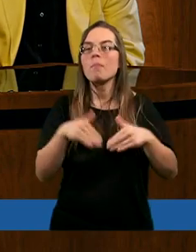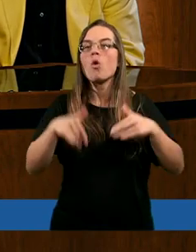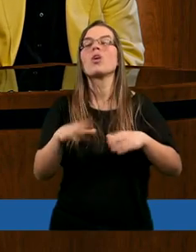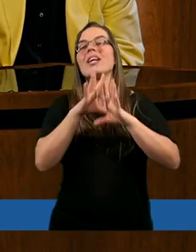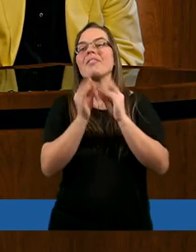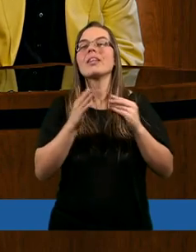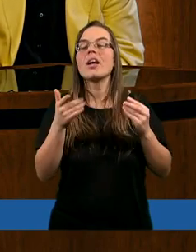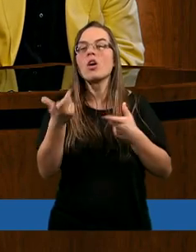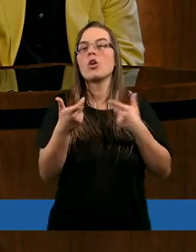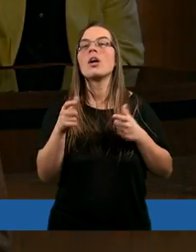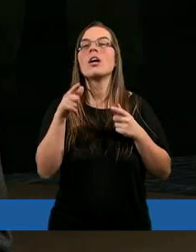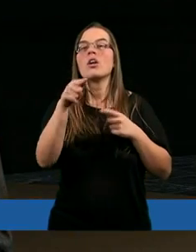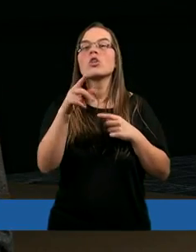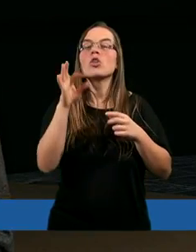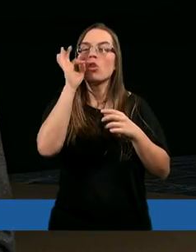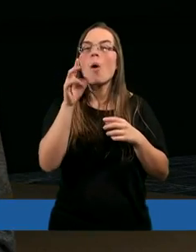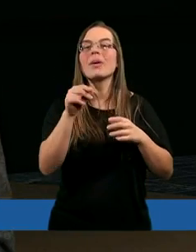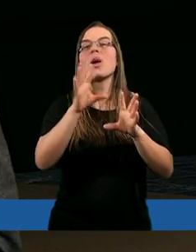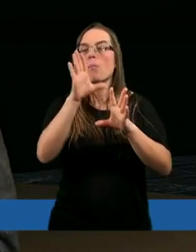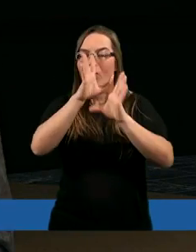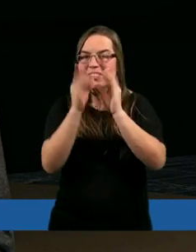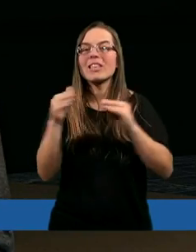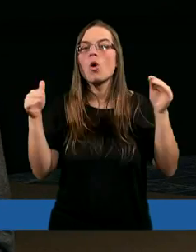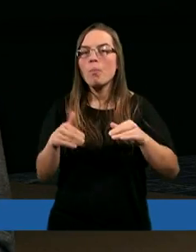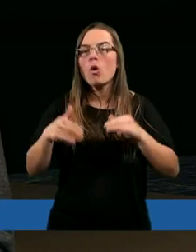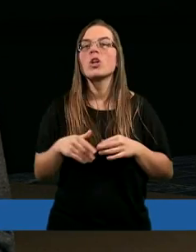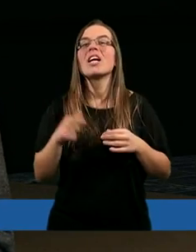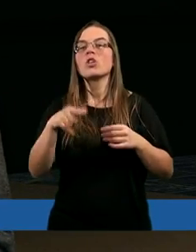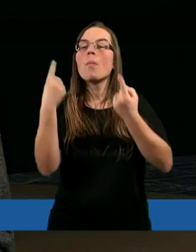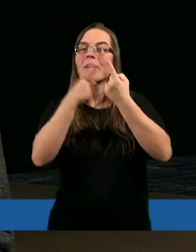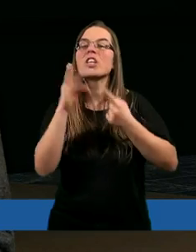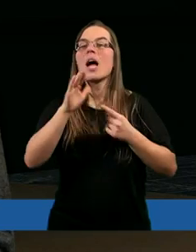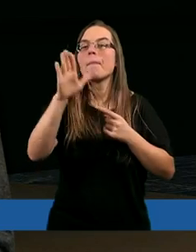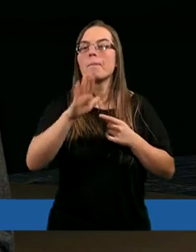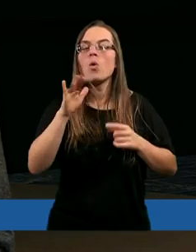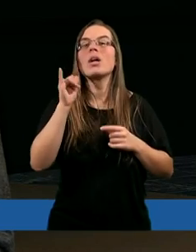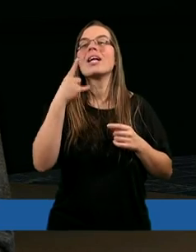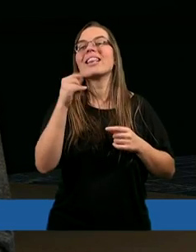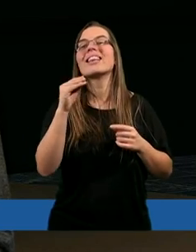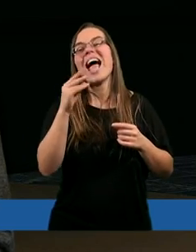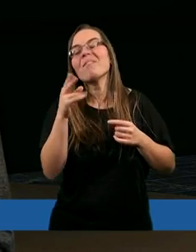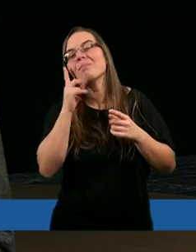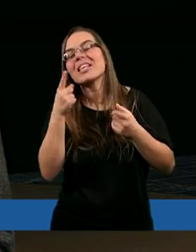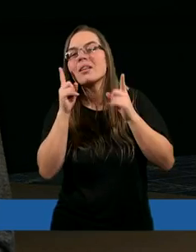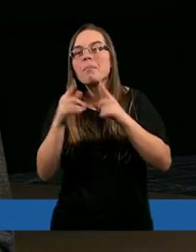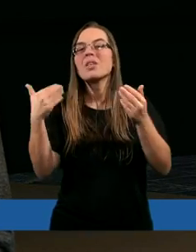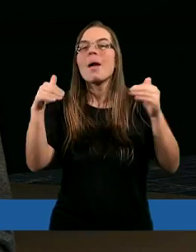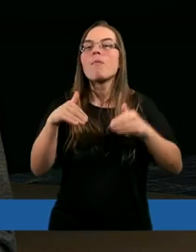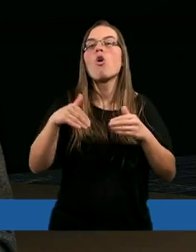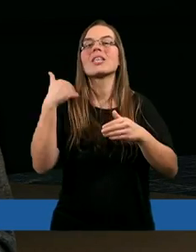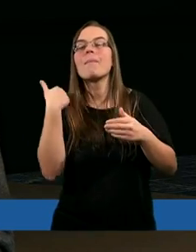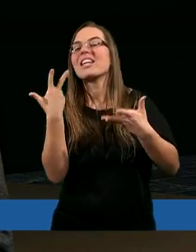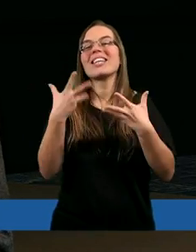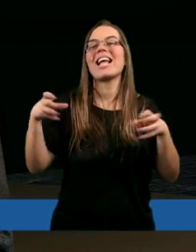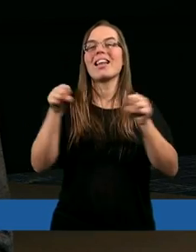może wszystkiego. Jak mówiłeś niedawno, że Bóg wszystko może, to pomyślałem, że Bóg de facto nie może być